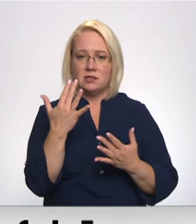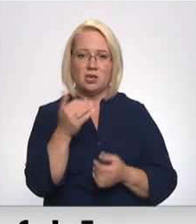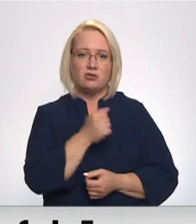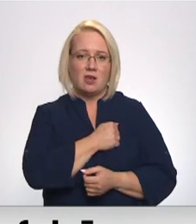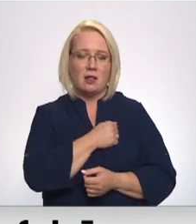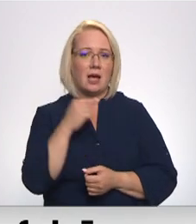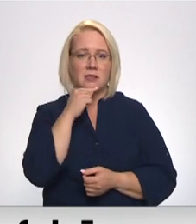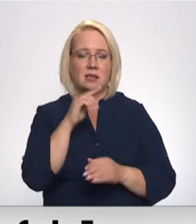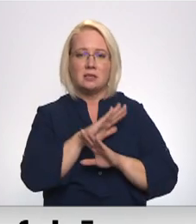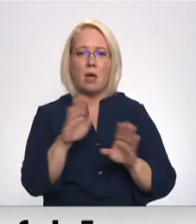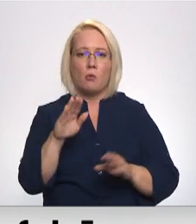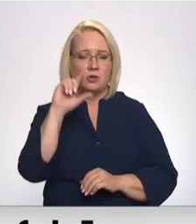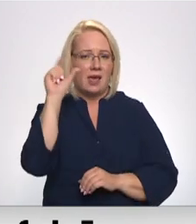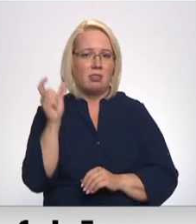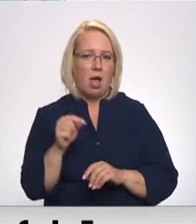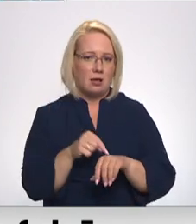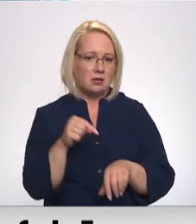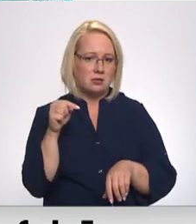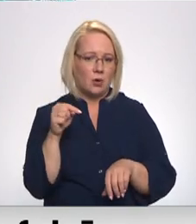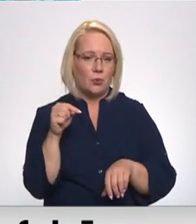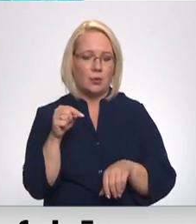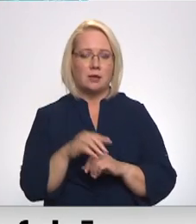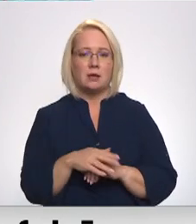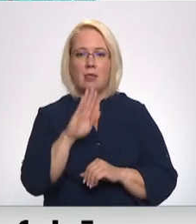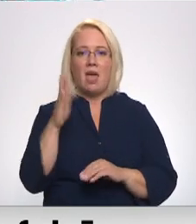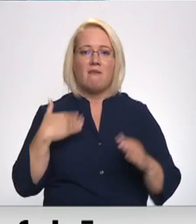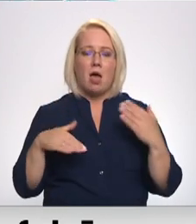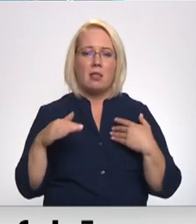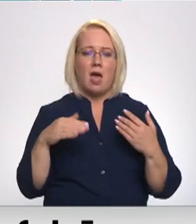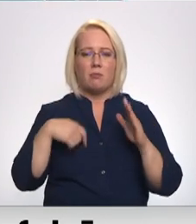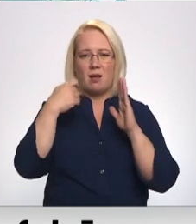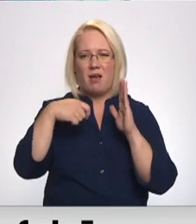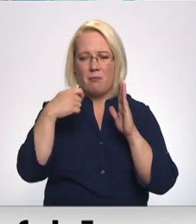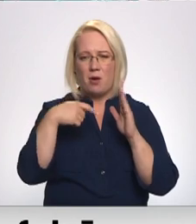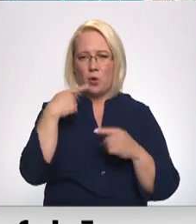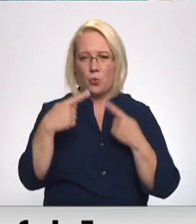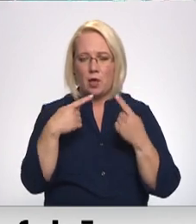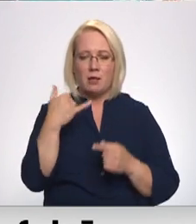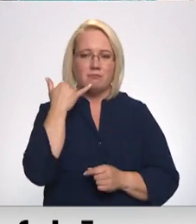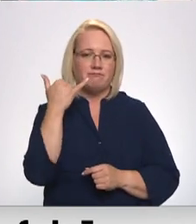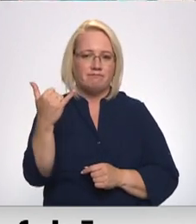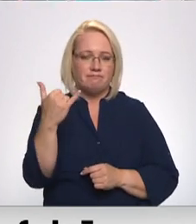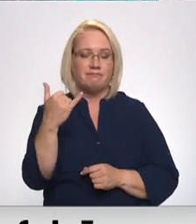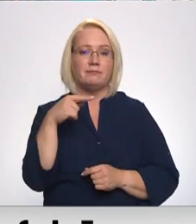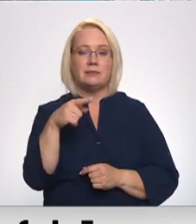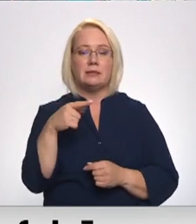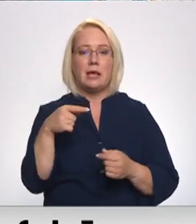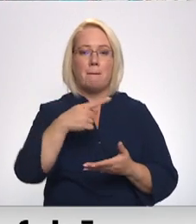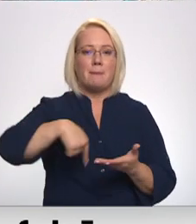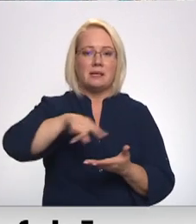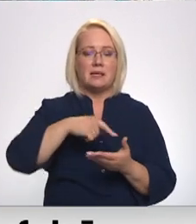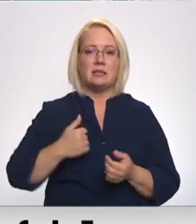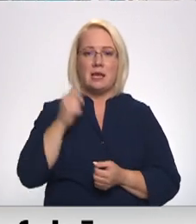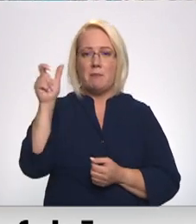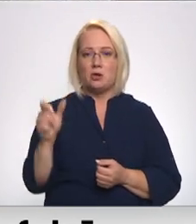Cēsijas vairs nebūs Itālijas sajūtas! Nevēlēdamies runāt kameras priekšā telefonu sarunā ar RETV, pica arīs īpašnieki saka,